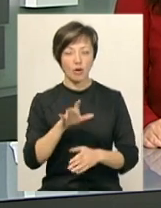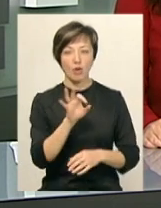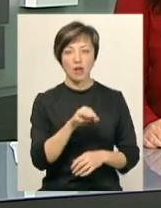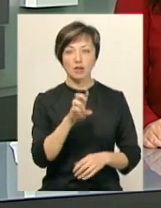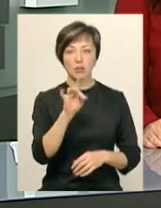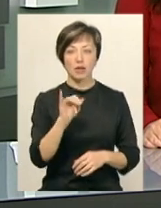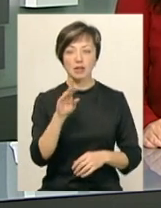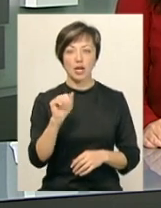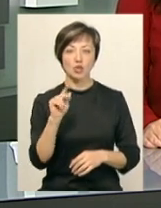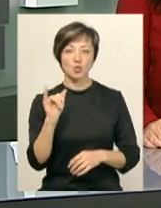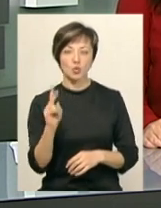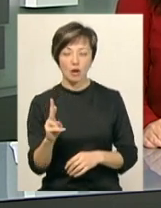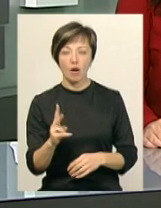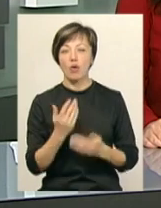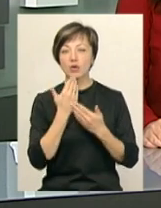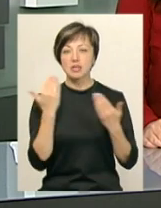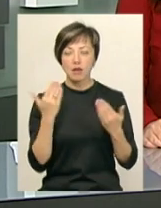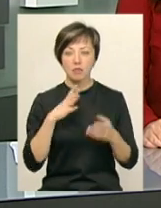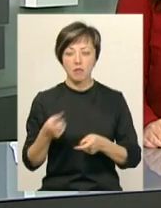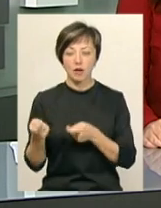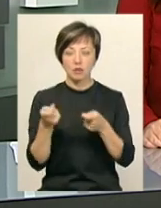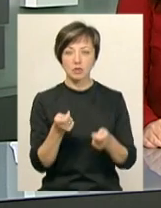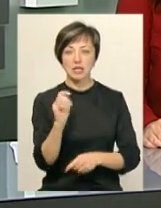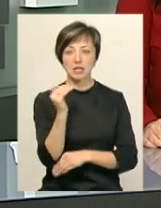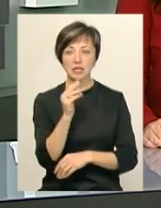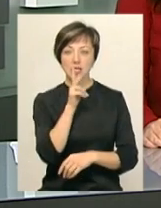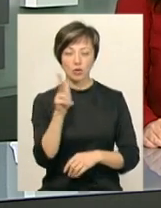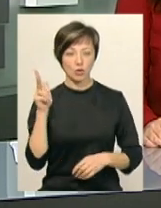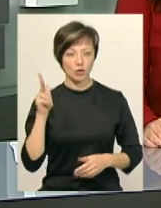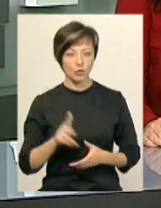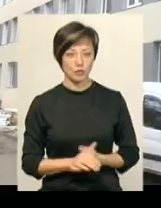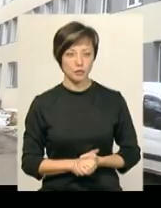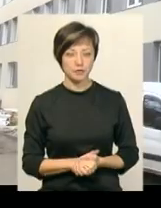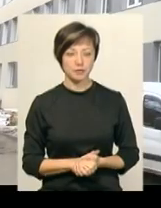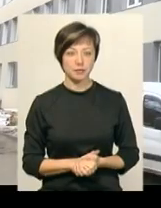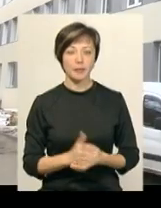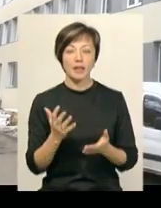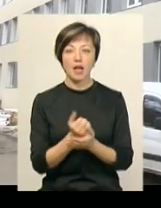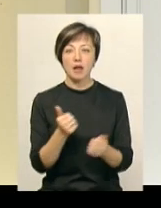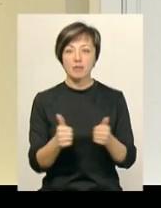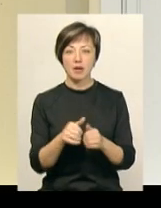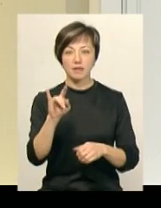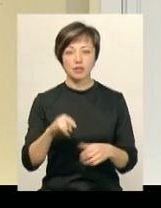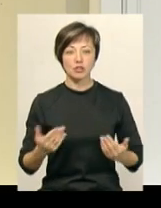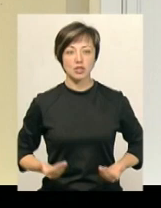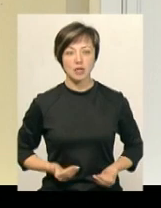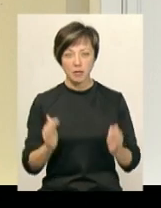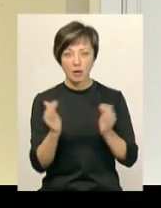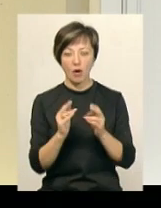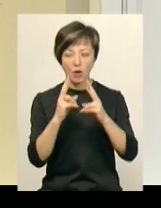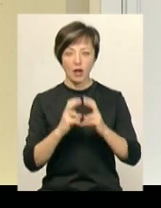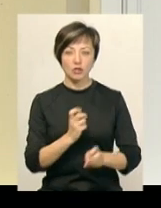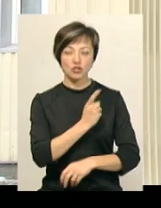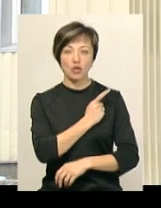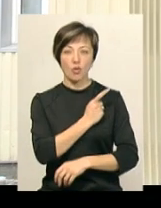Британчук, востаннє до них у вікно життя приносили дитину три роки тому. Знайдене біля вікна життя немовля має оглянути